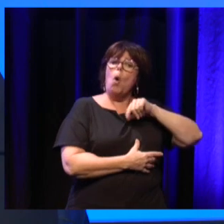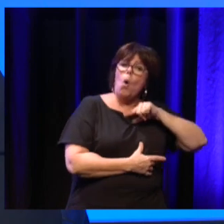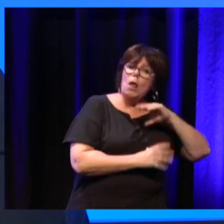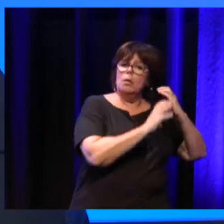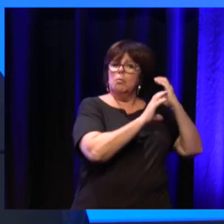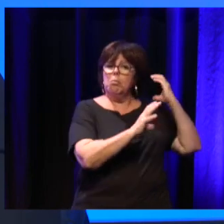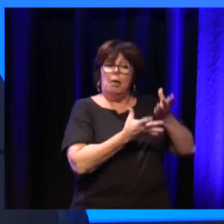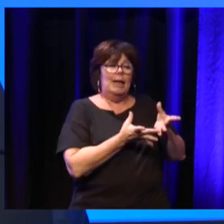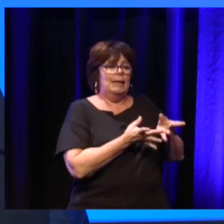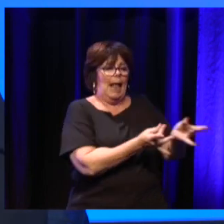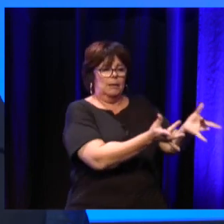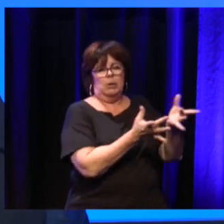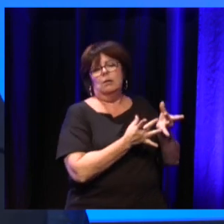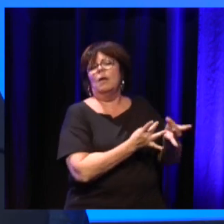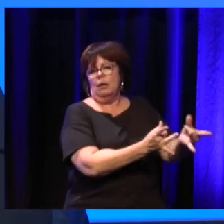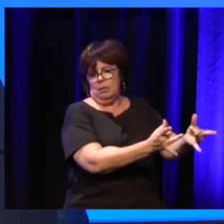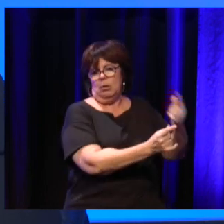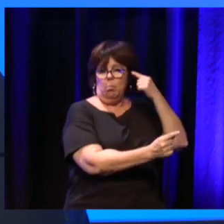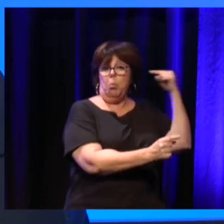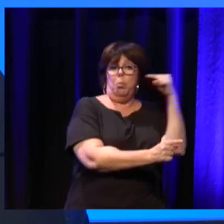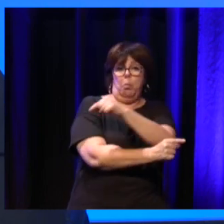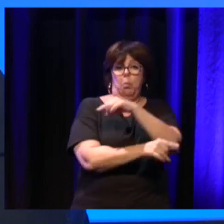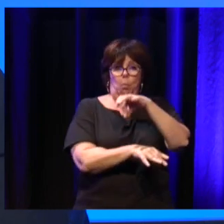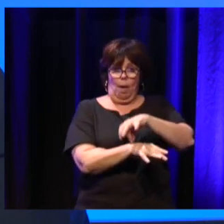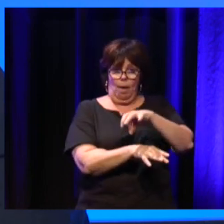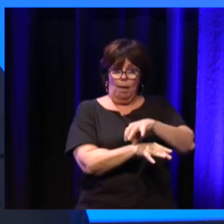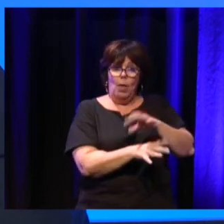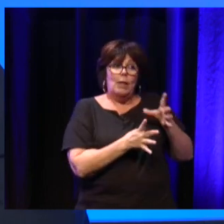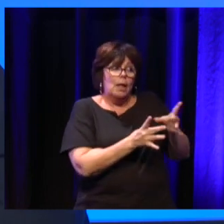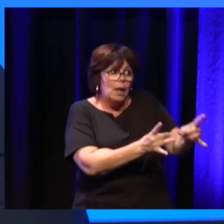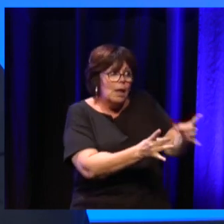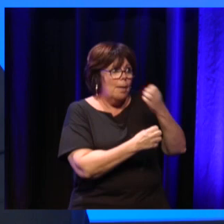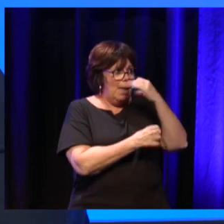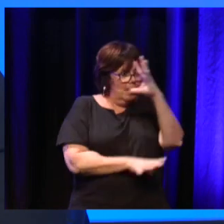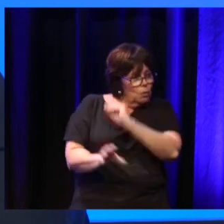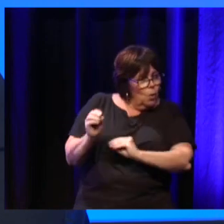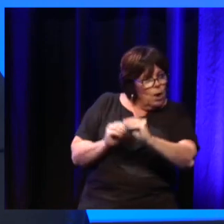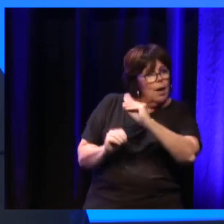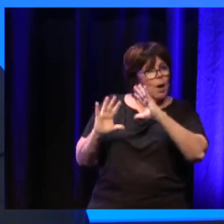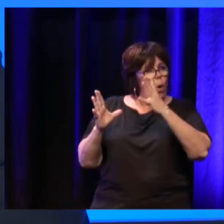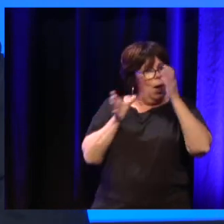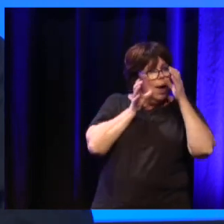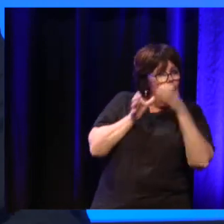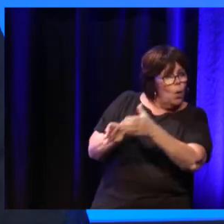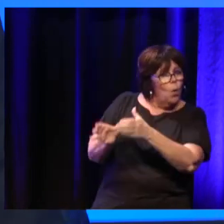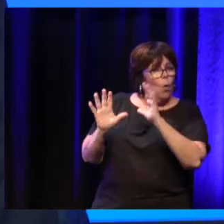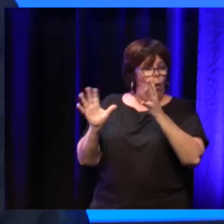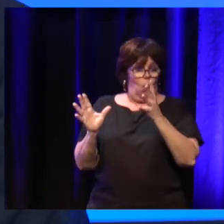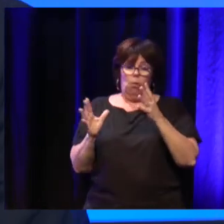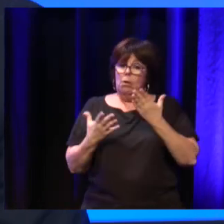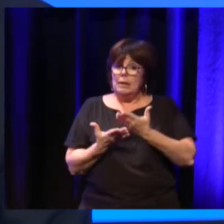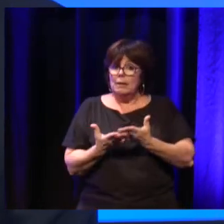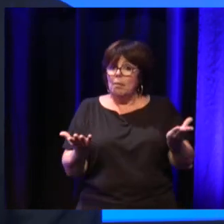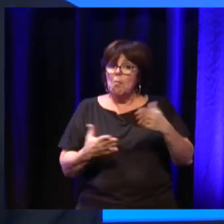bienveillance, à la fois envers les personnes malades et à la fois envers leurs proches aidants. Et l'idée, elle est d'imaginer des actions extrêmement